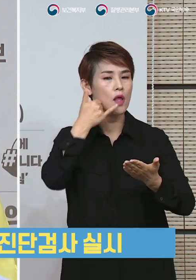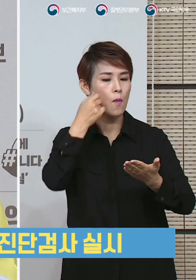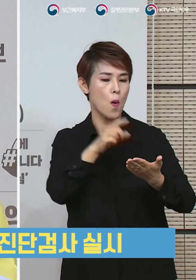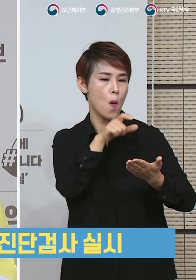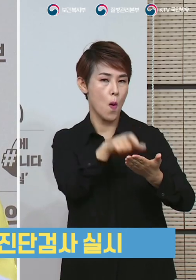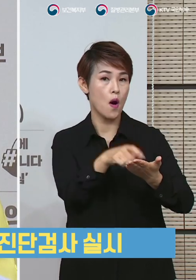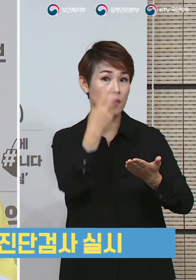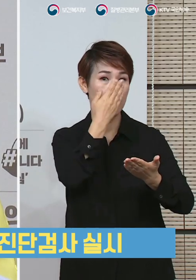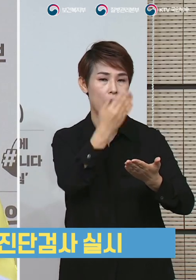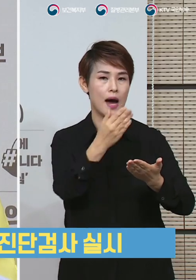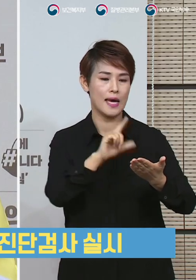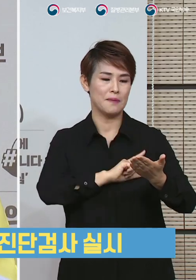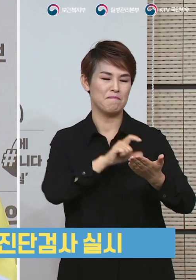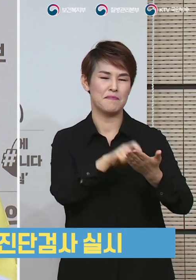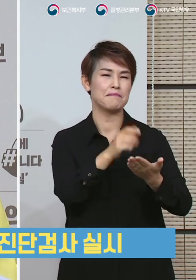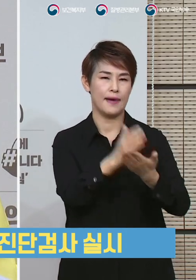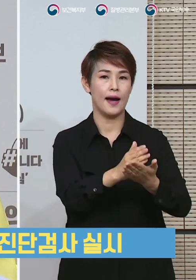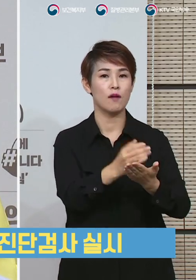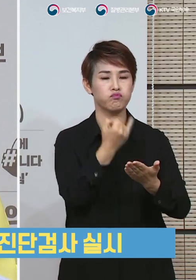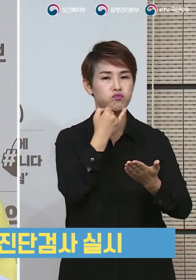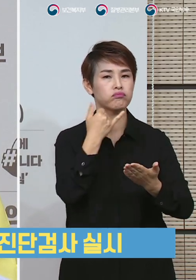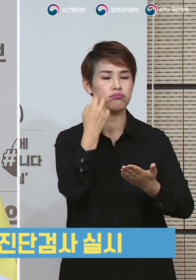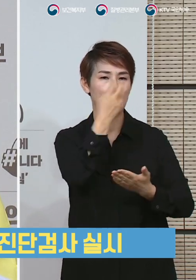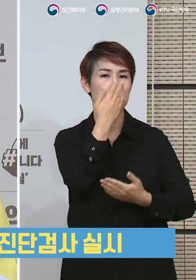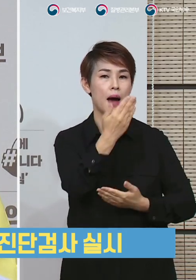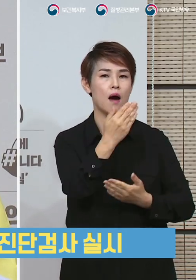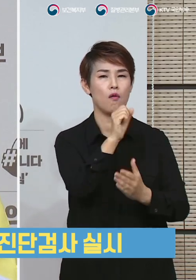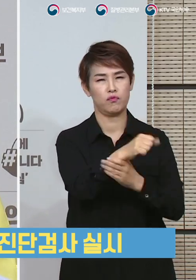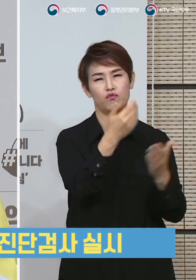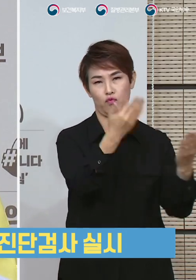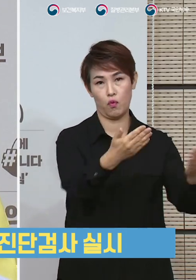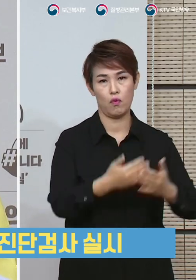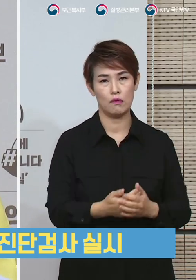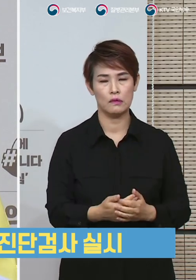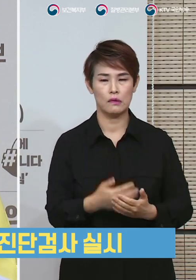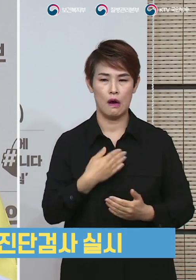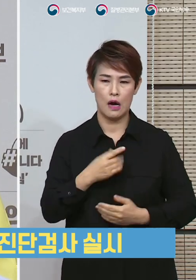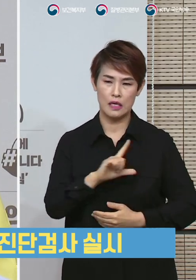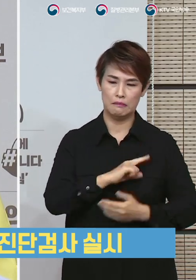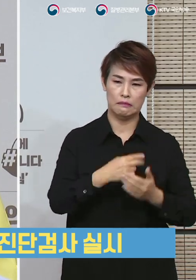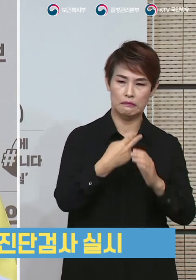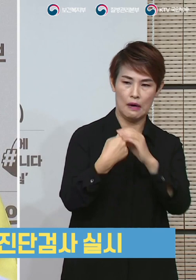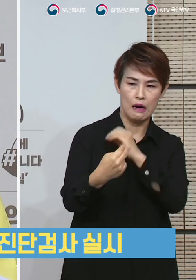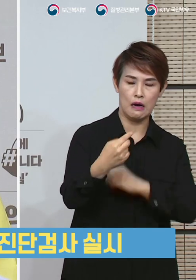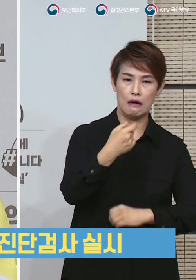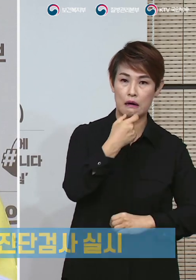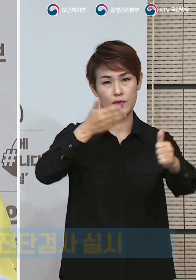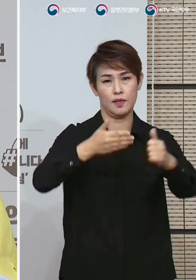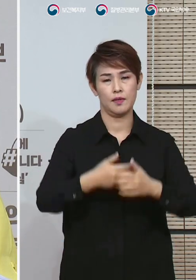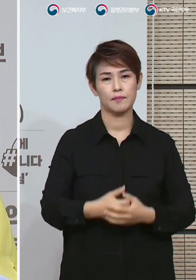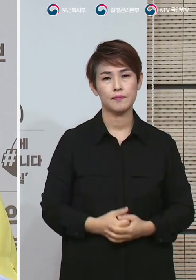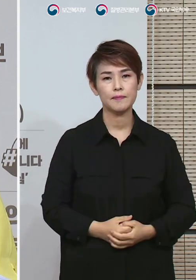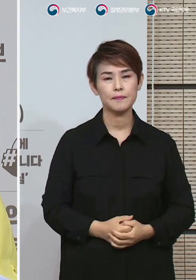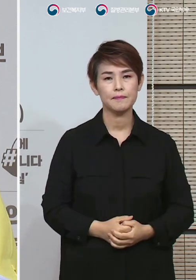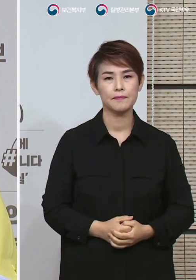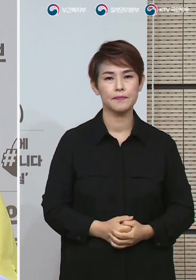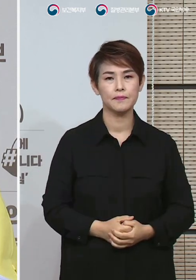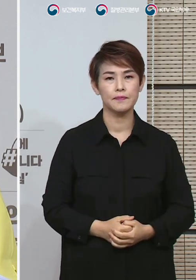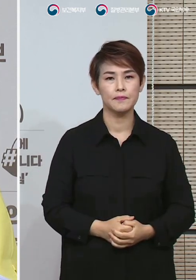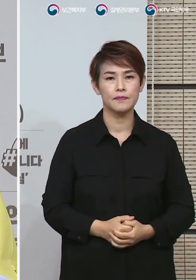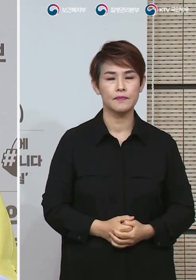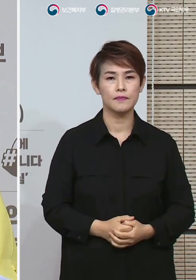수 있는 인명검사를 실시하여 신분 노출을 꺼리는 분들이 자발적으로 검사를 받도록 하였습니다. 각